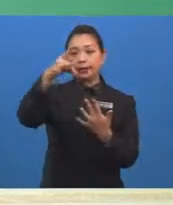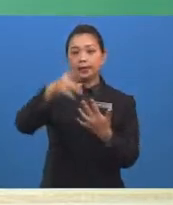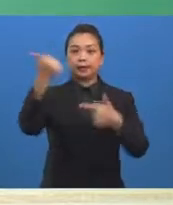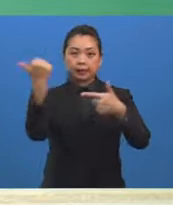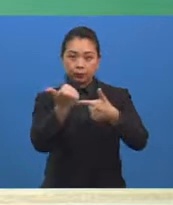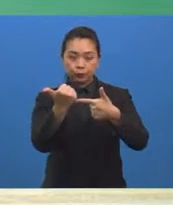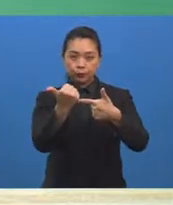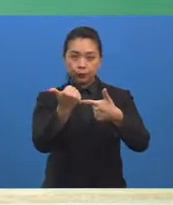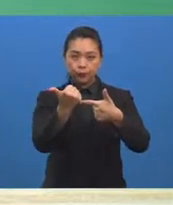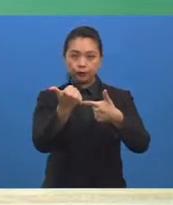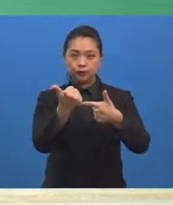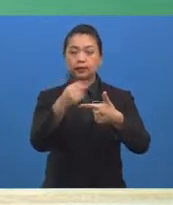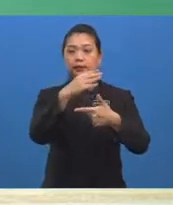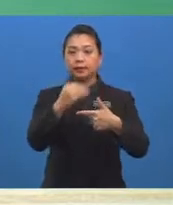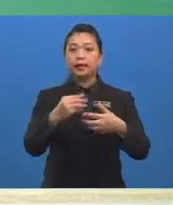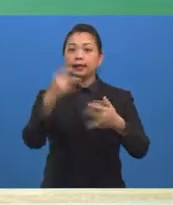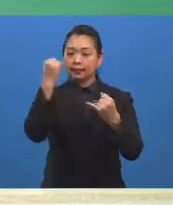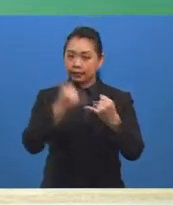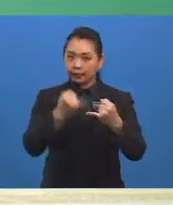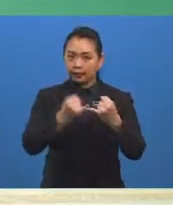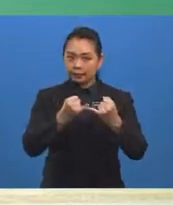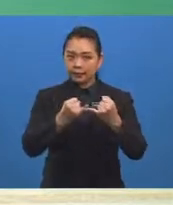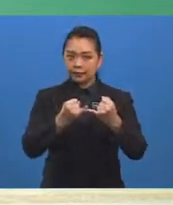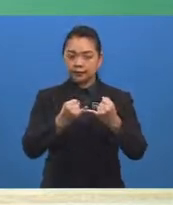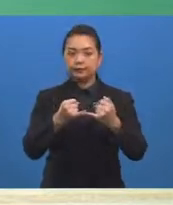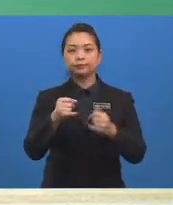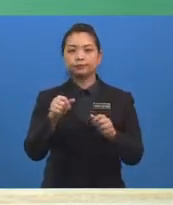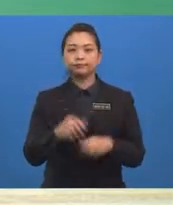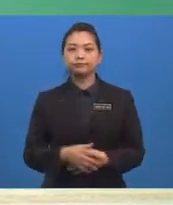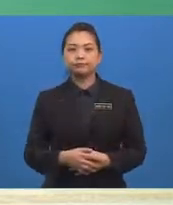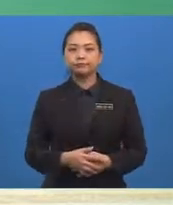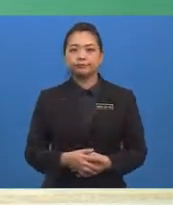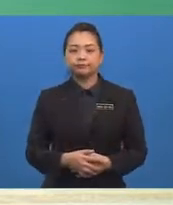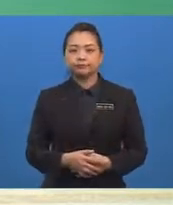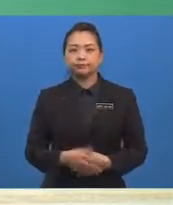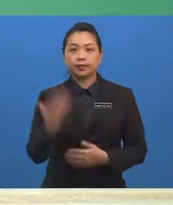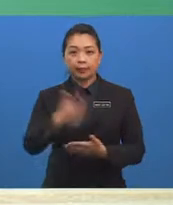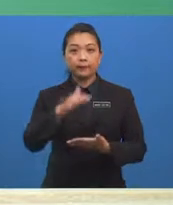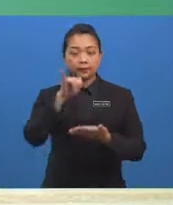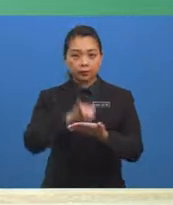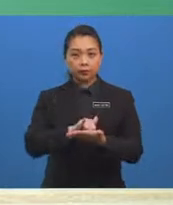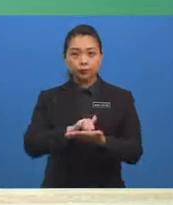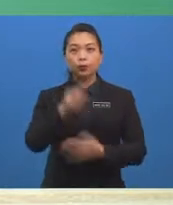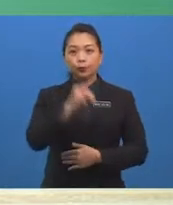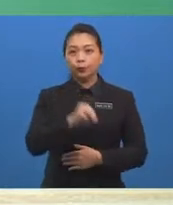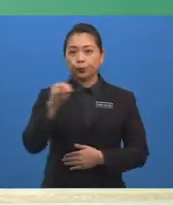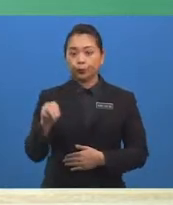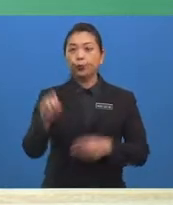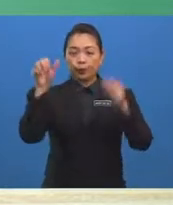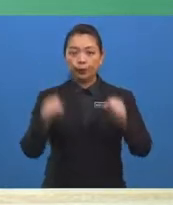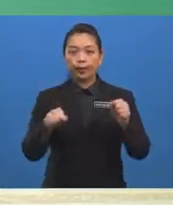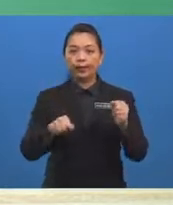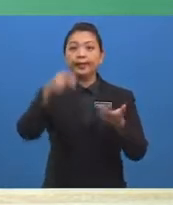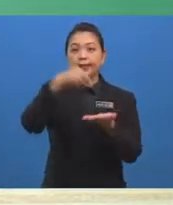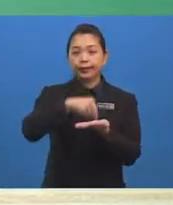dan kesudahan bagi peristiwa tersebut Seterusnya, murid-murid boleh menghitung